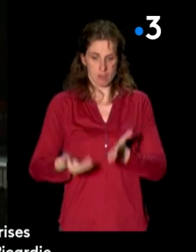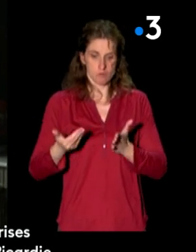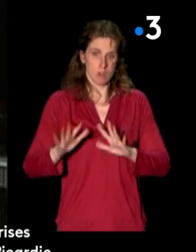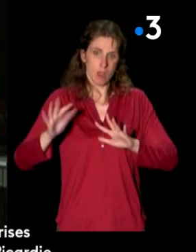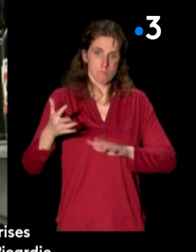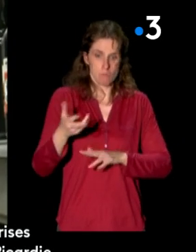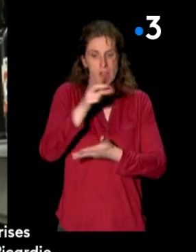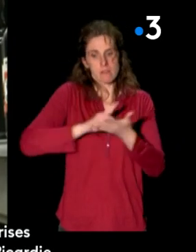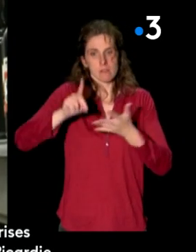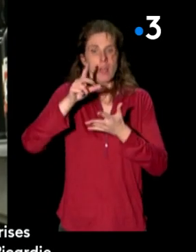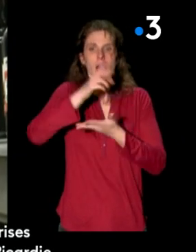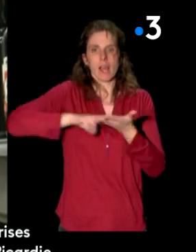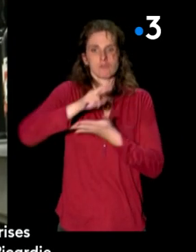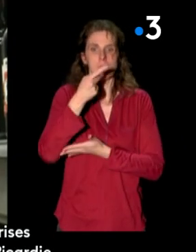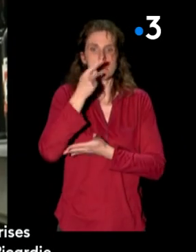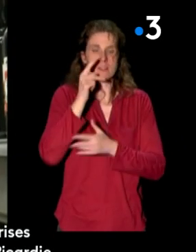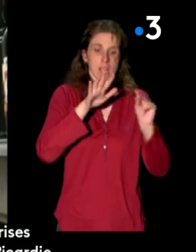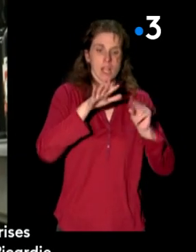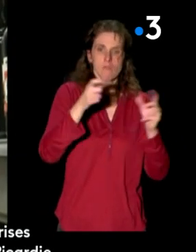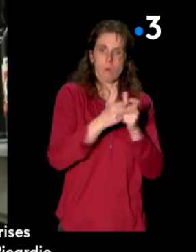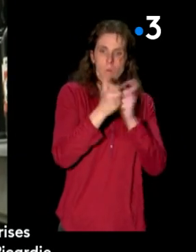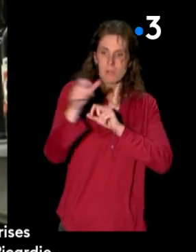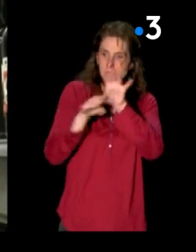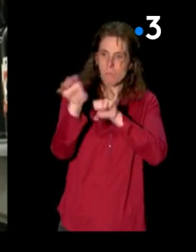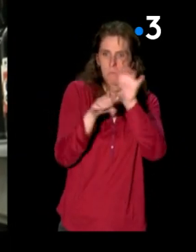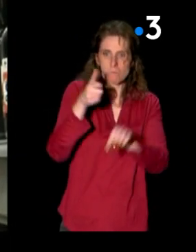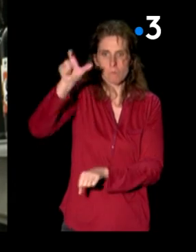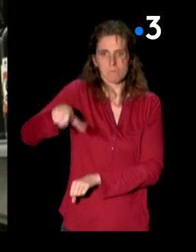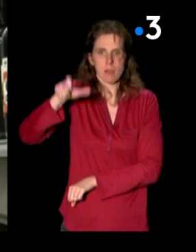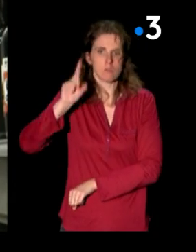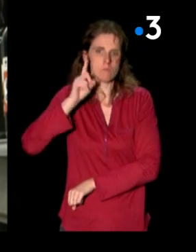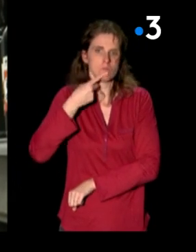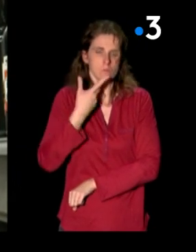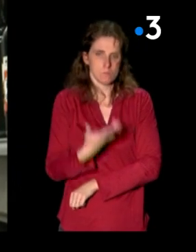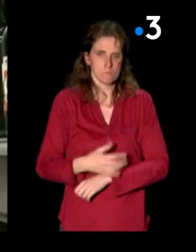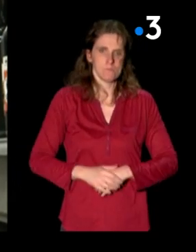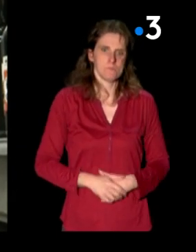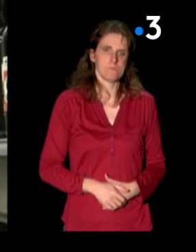80 entreprises emploient du personnel sourd en Picardie. Merci. Merci. Merci.